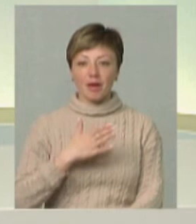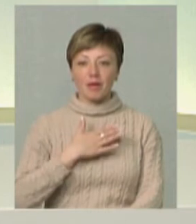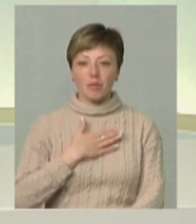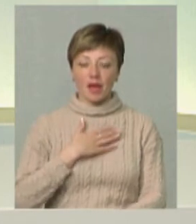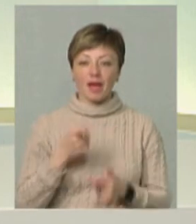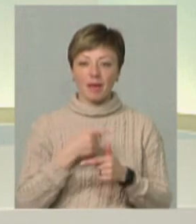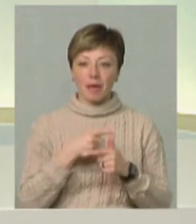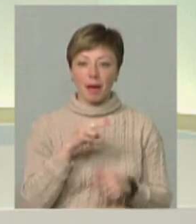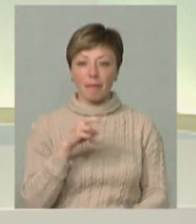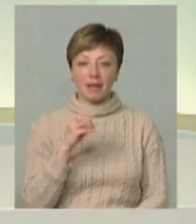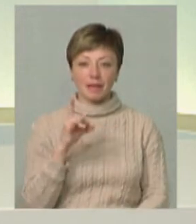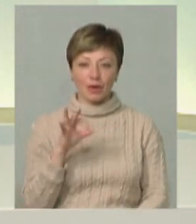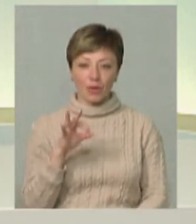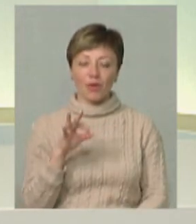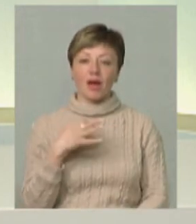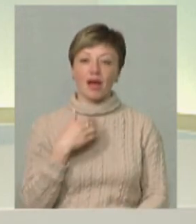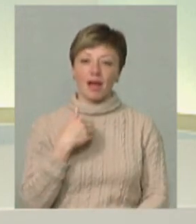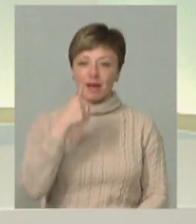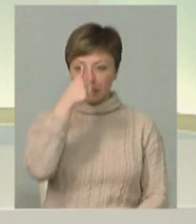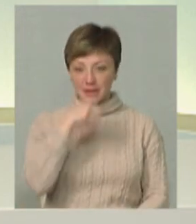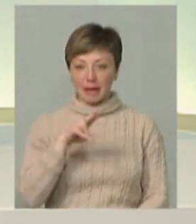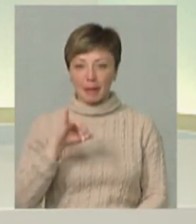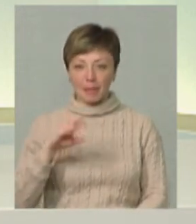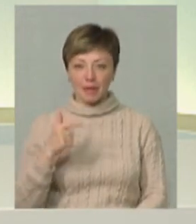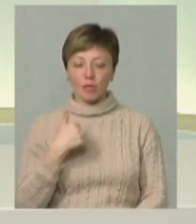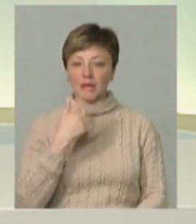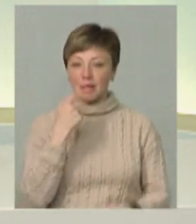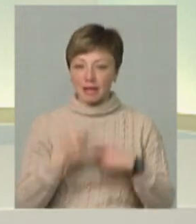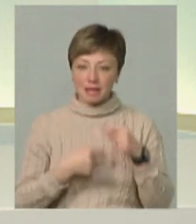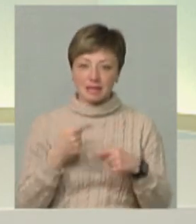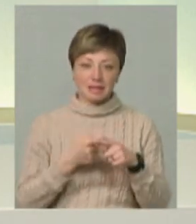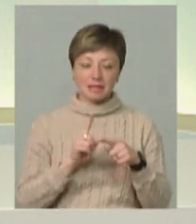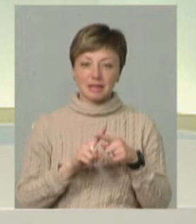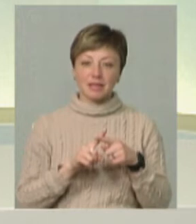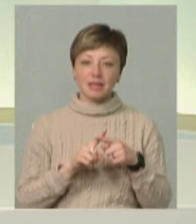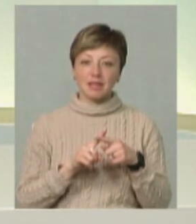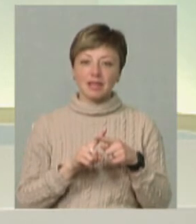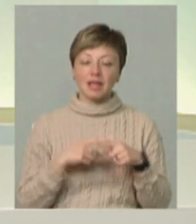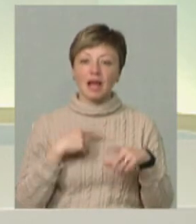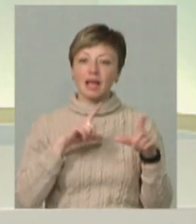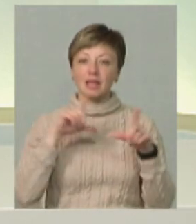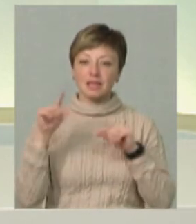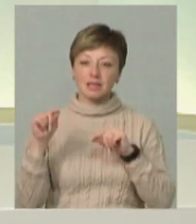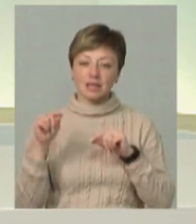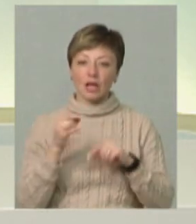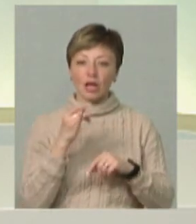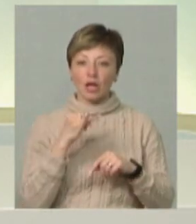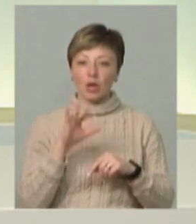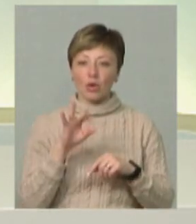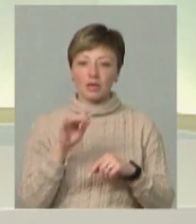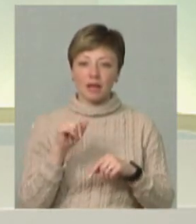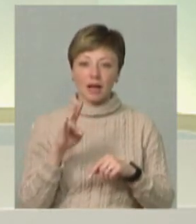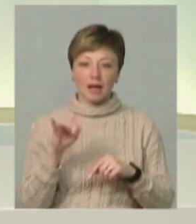Петро, я на Петро в липні, кожного року, у мене така була традиція, але це раніше було. І я їздив в Йорданію, і є місто